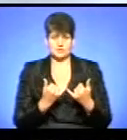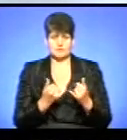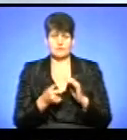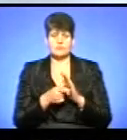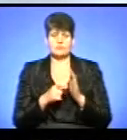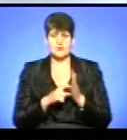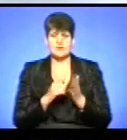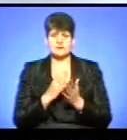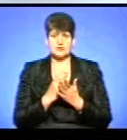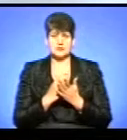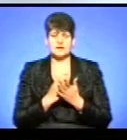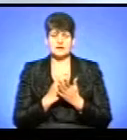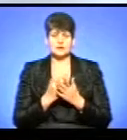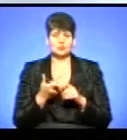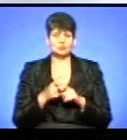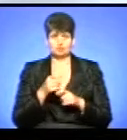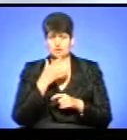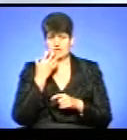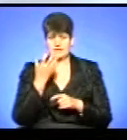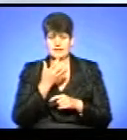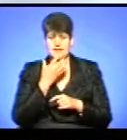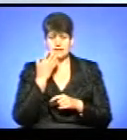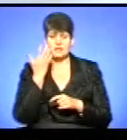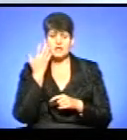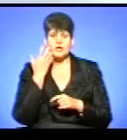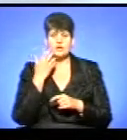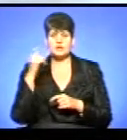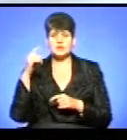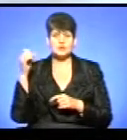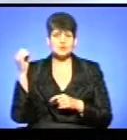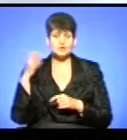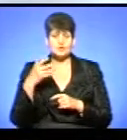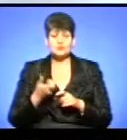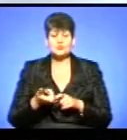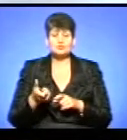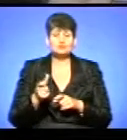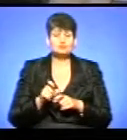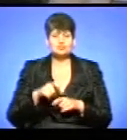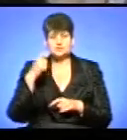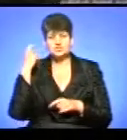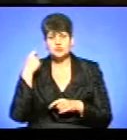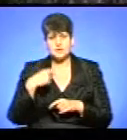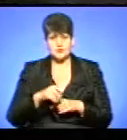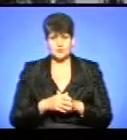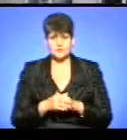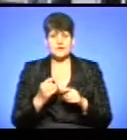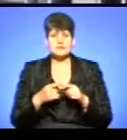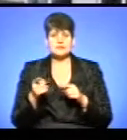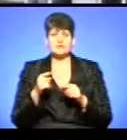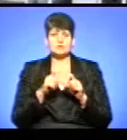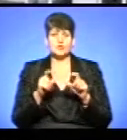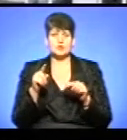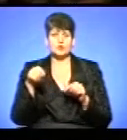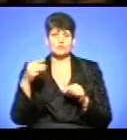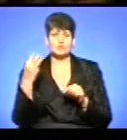палатах дуже тепло, і коли світить сонце, тут стає неймовірно навіть жар. Це тернопільська школа номер